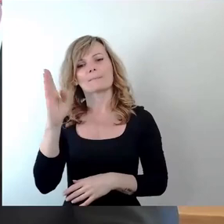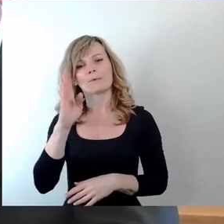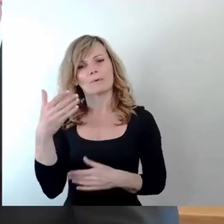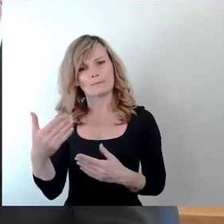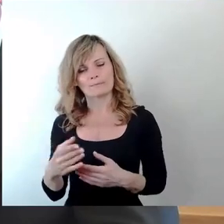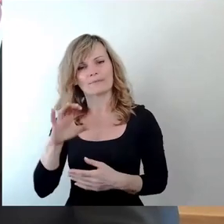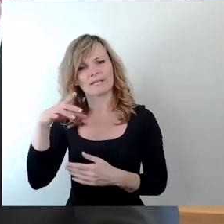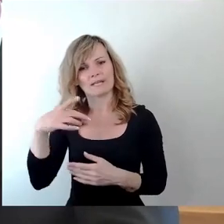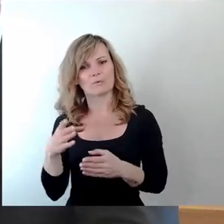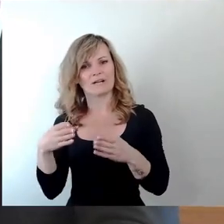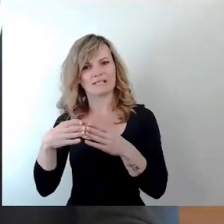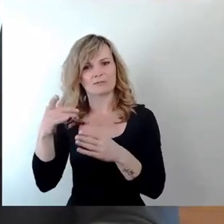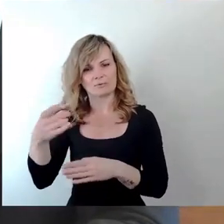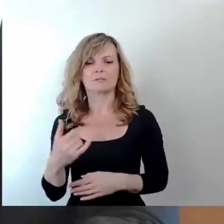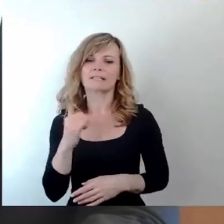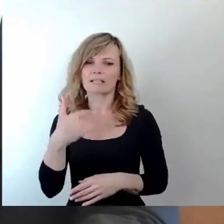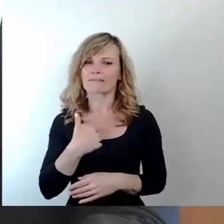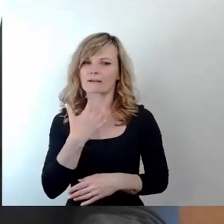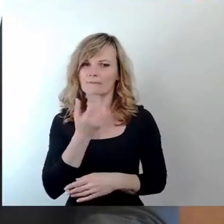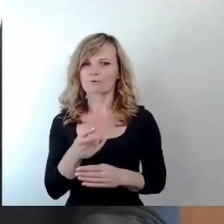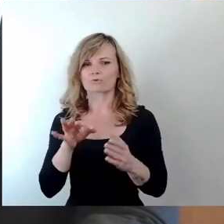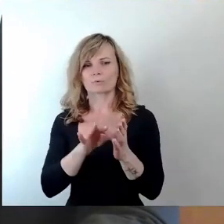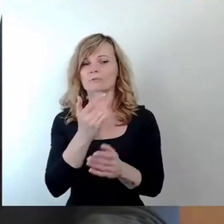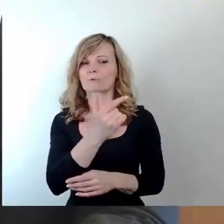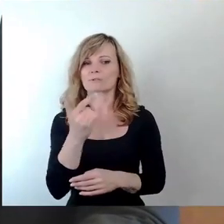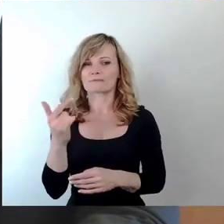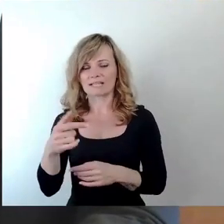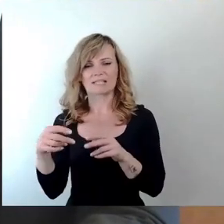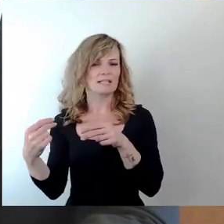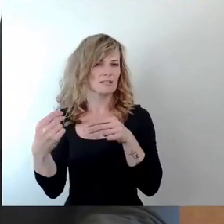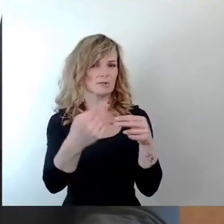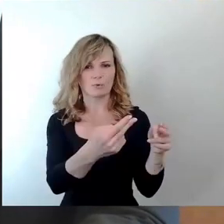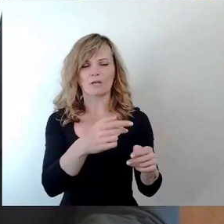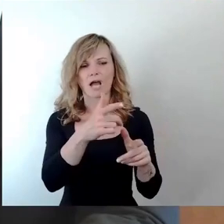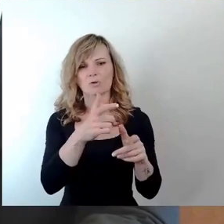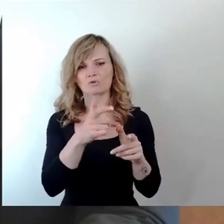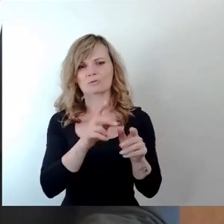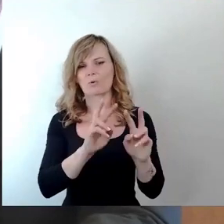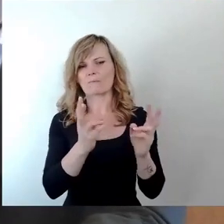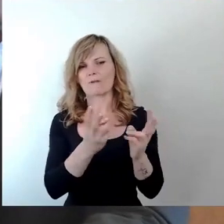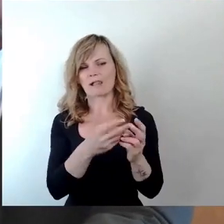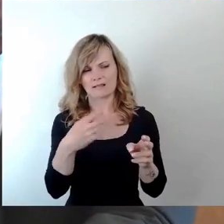wir möchten gerne den Tagesordnungspunkt 22 zurücküberweisen in den zuständigen Umweltausschuss.